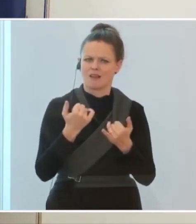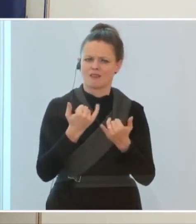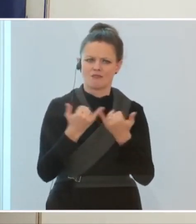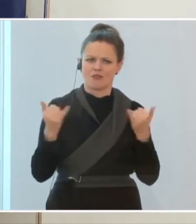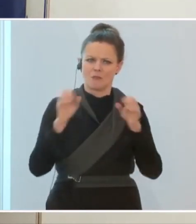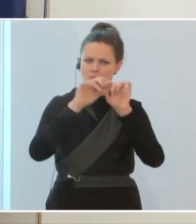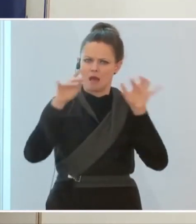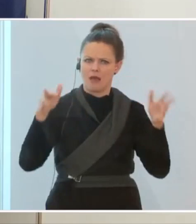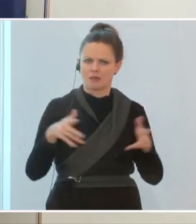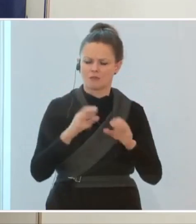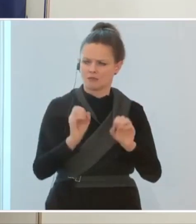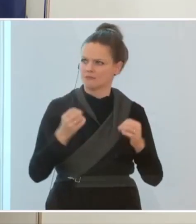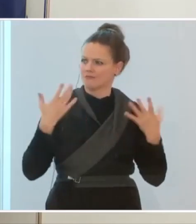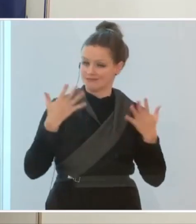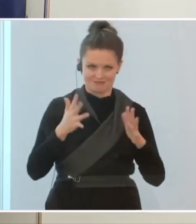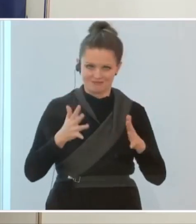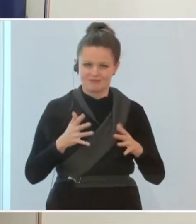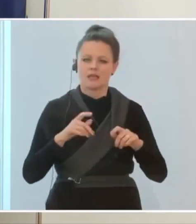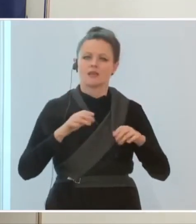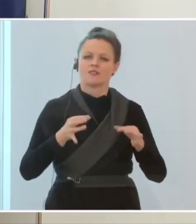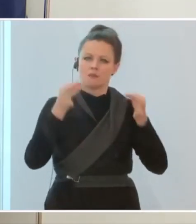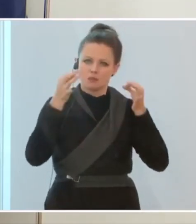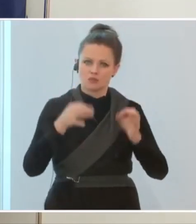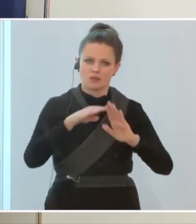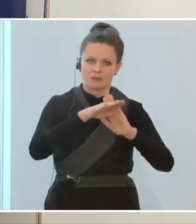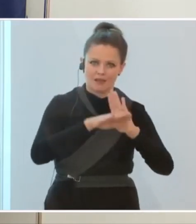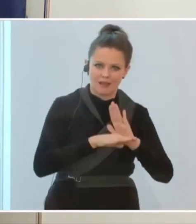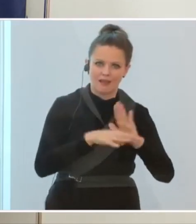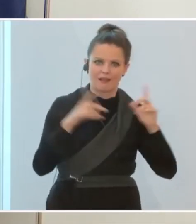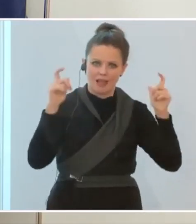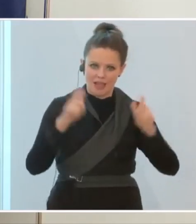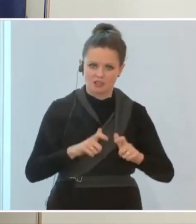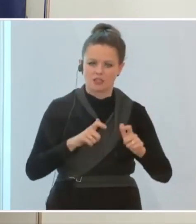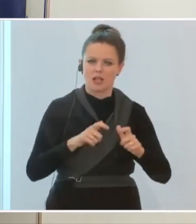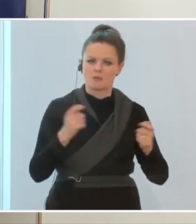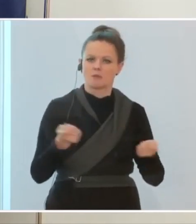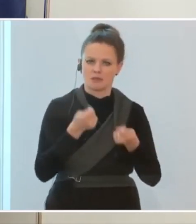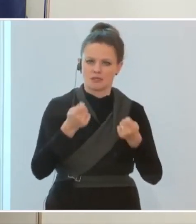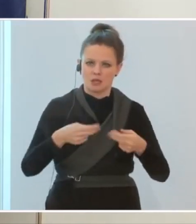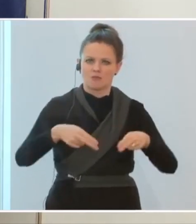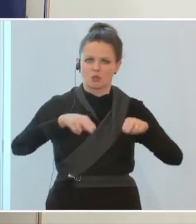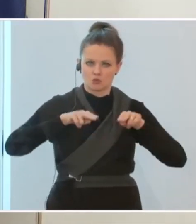gewissen Regeln, mit gewissen Einschränkungen werden wir den Betrieb da wieder aufnehmen können.